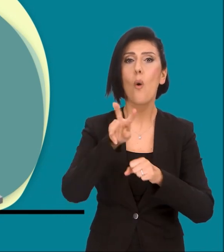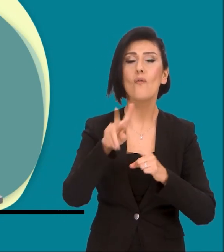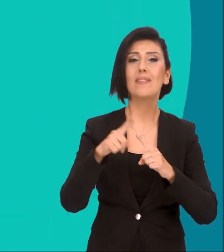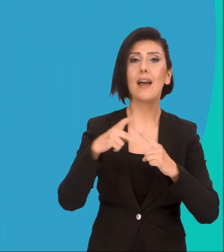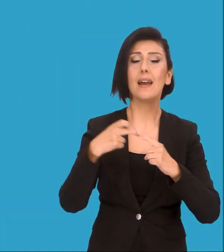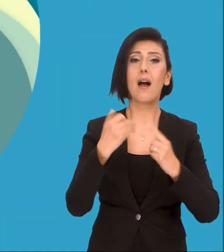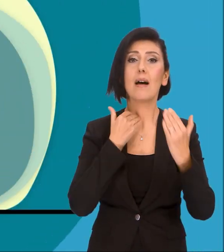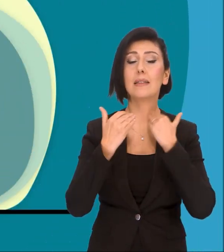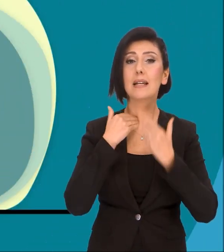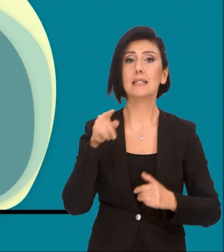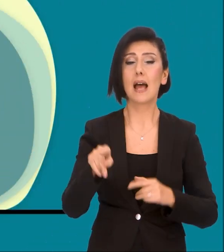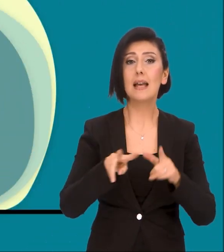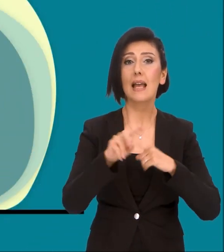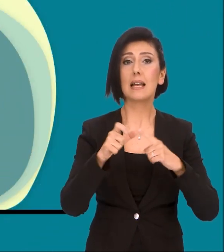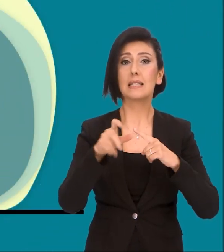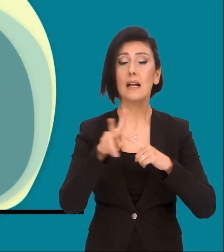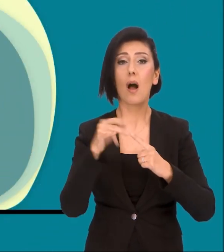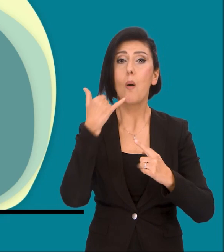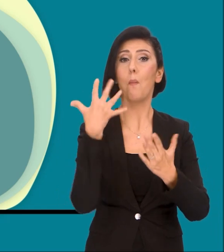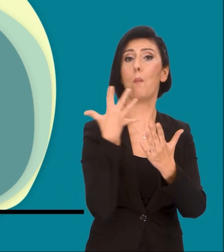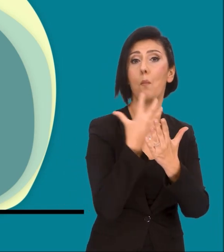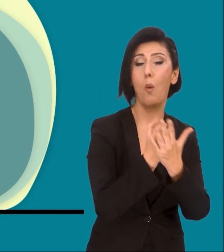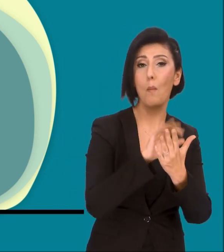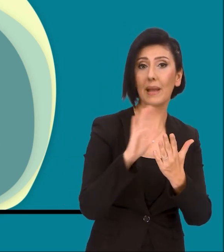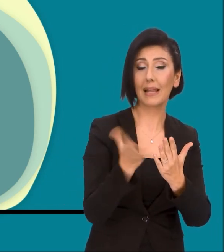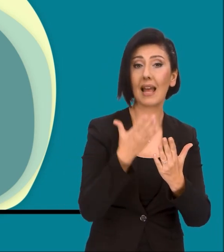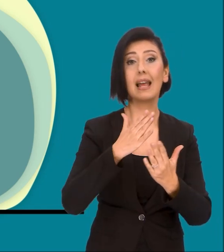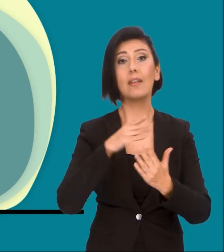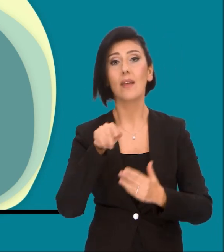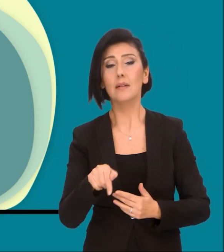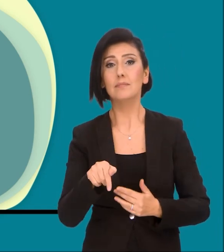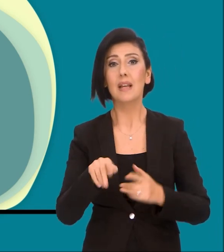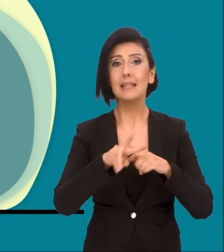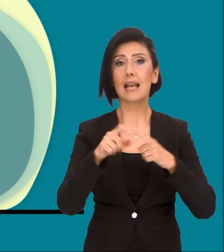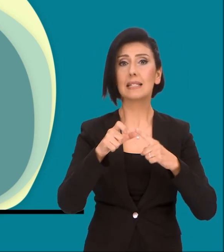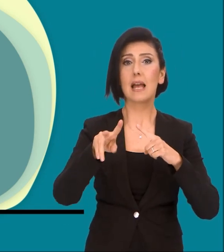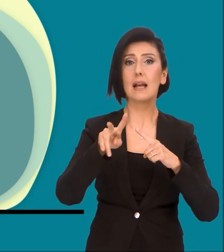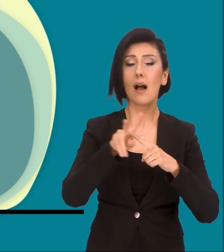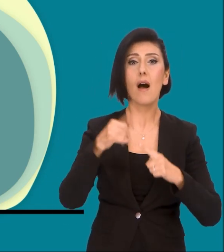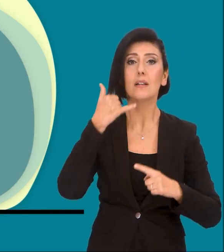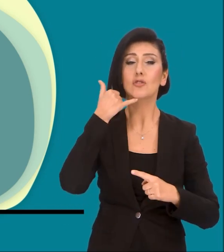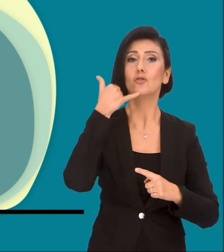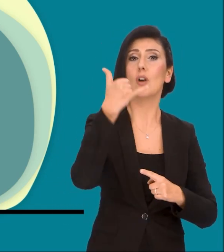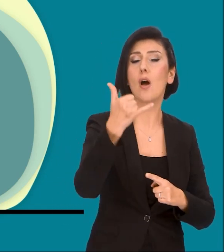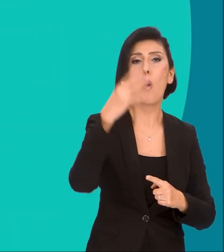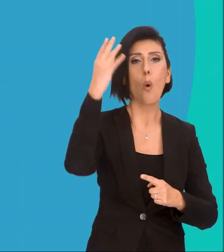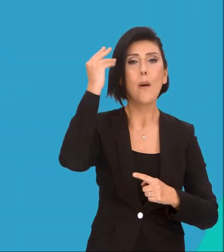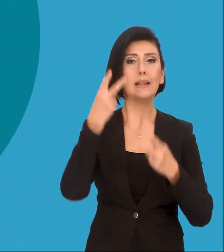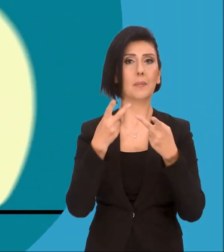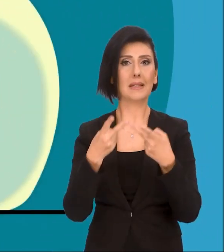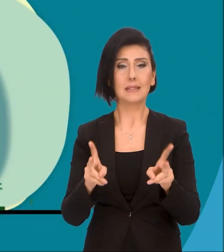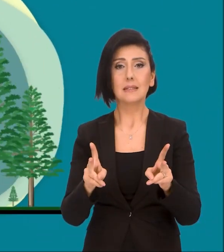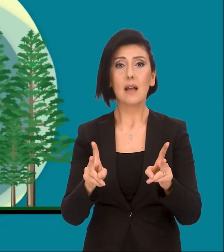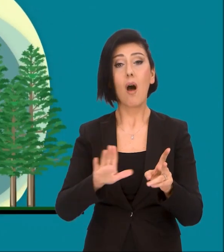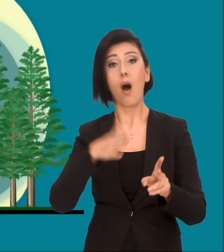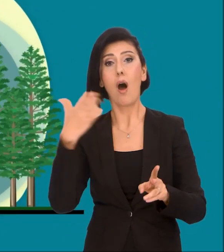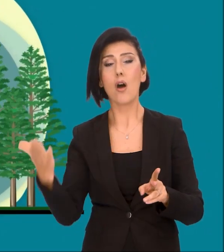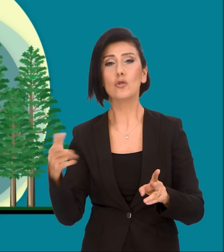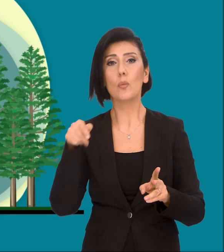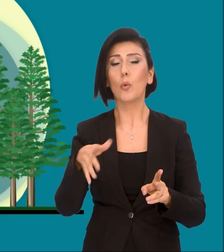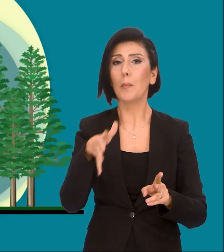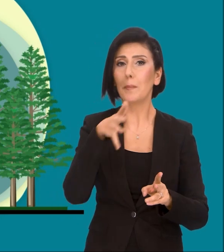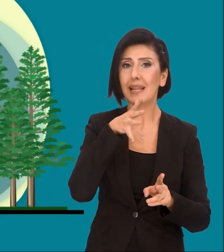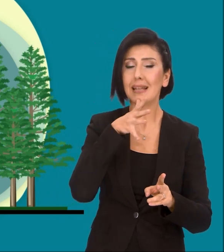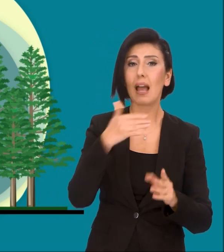adresinden, YSK Mobil uygulamasından ya da YSK Çağrı Merkezi'nden öğrenebilirsiniz. Ayrıca bu